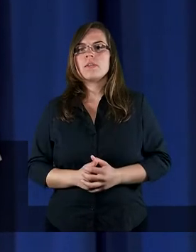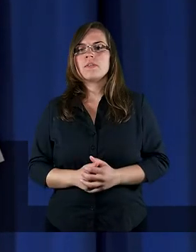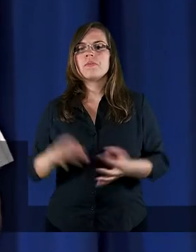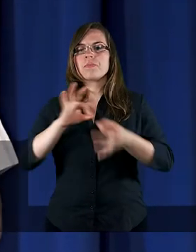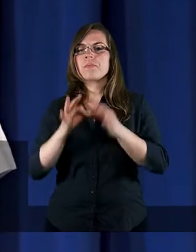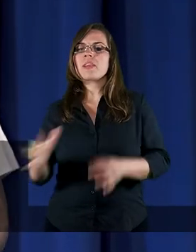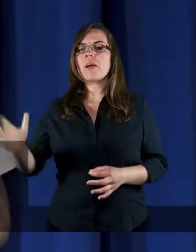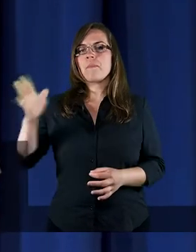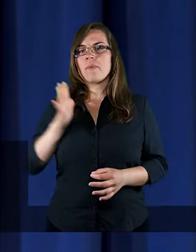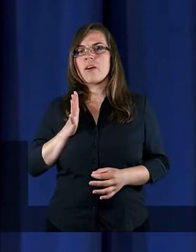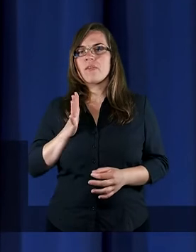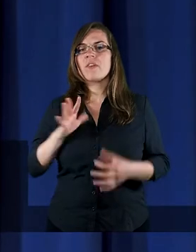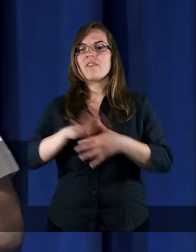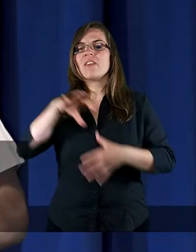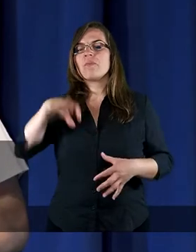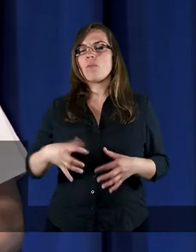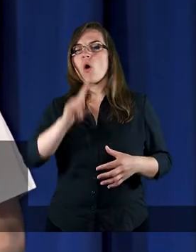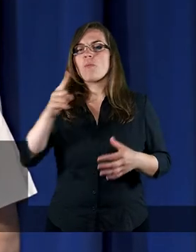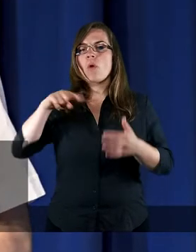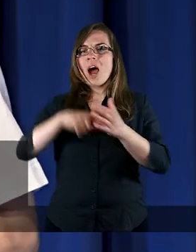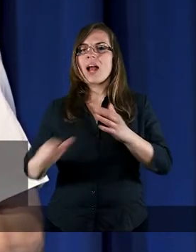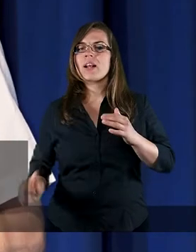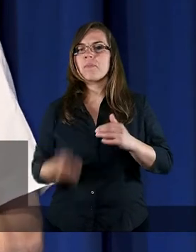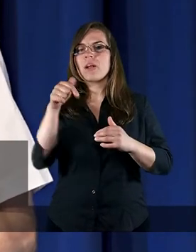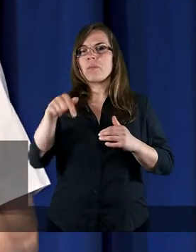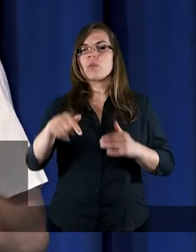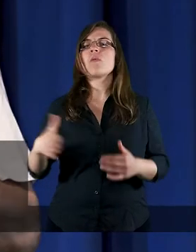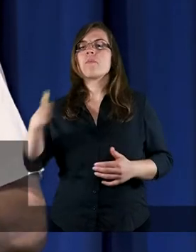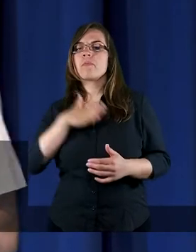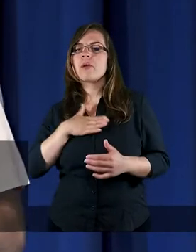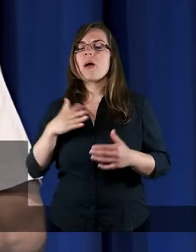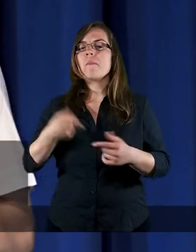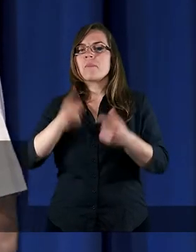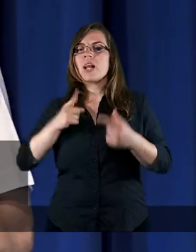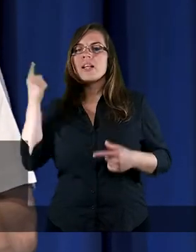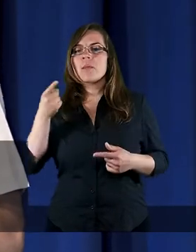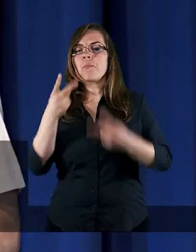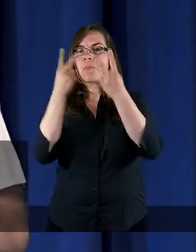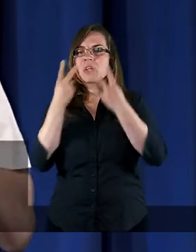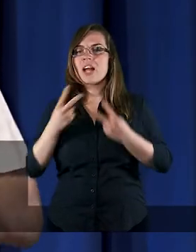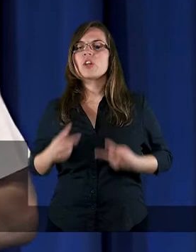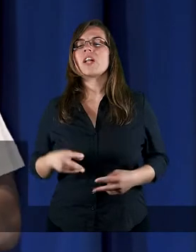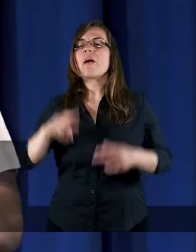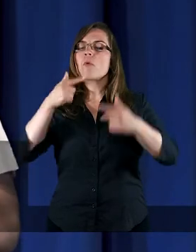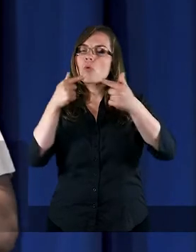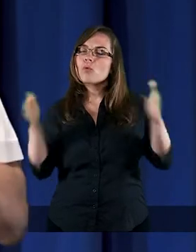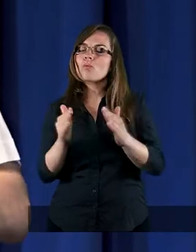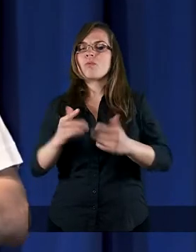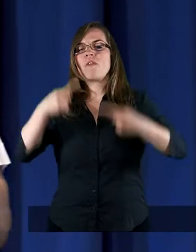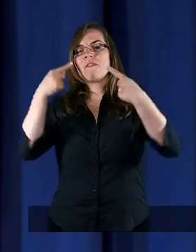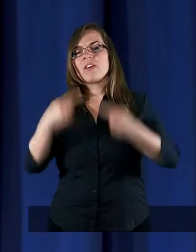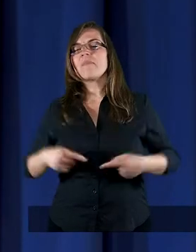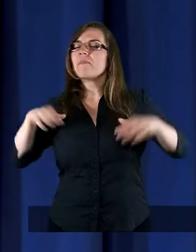gdy byłem w Waszym zborze po raz pierwszy, miałem przyjemność przed kazaniem przeczytać krótki wiersz,